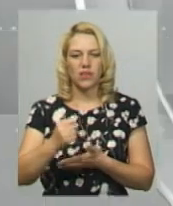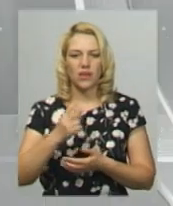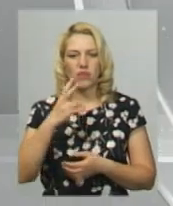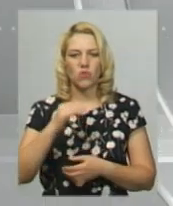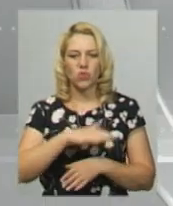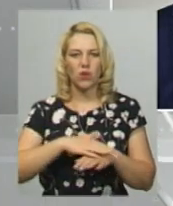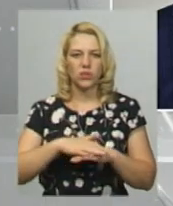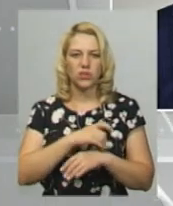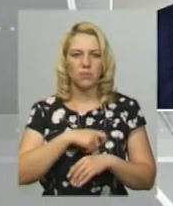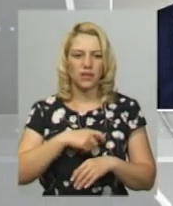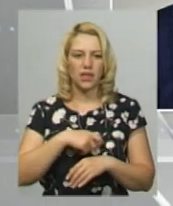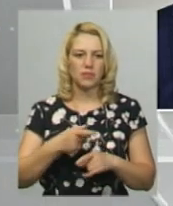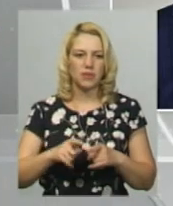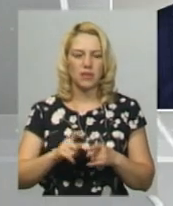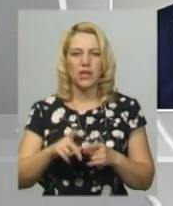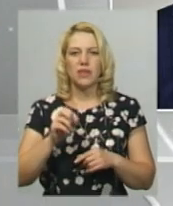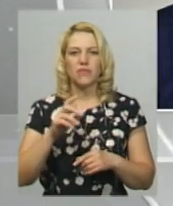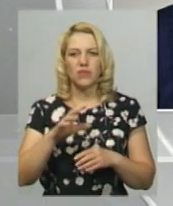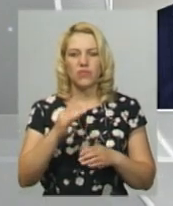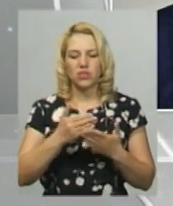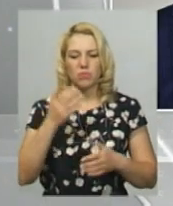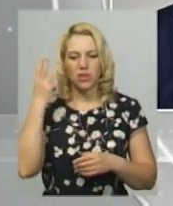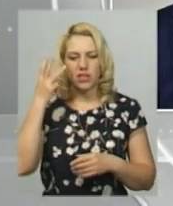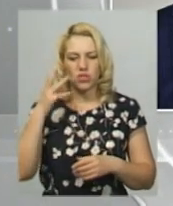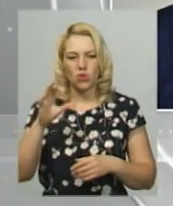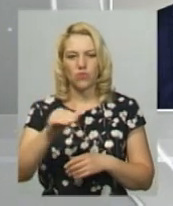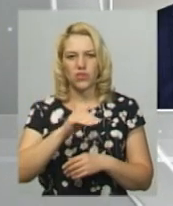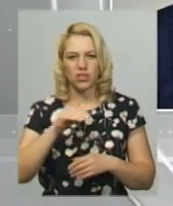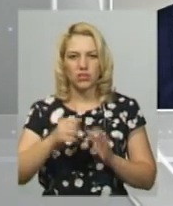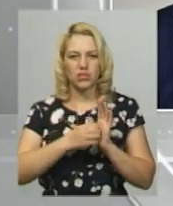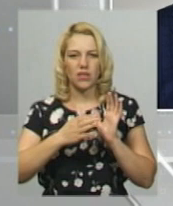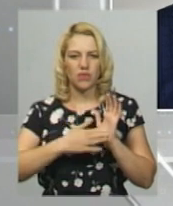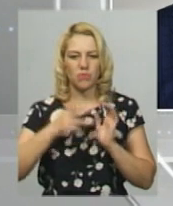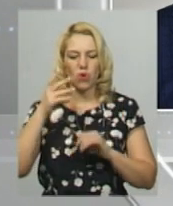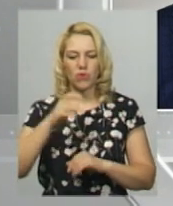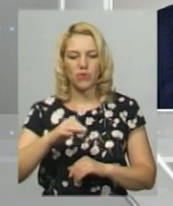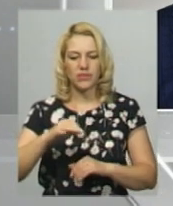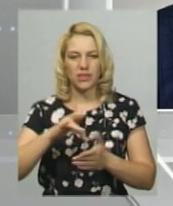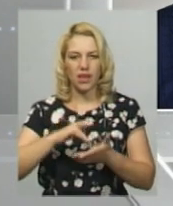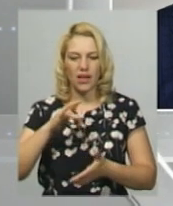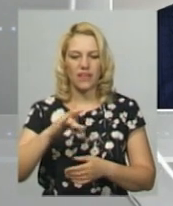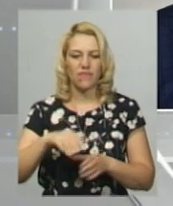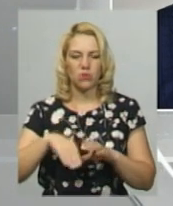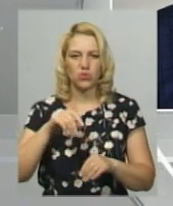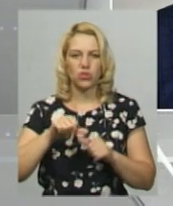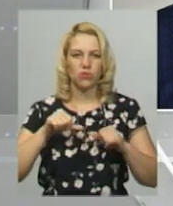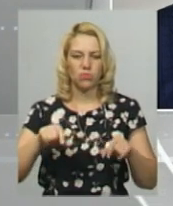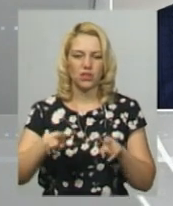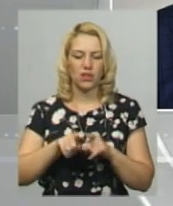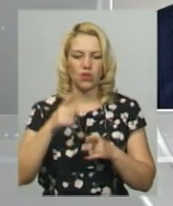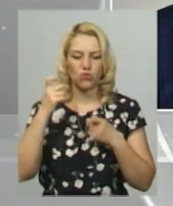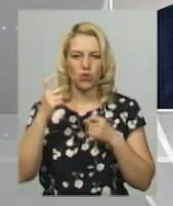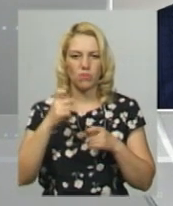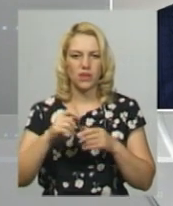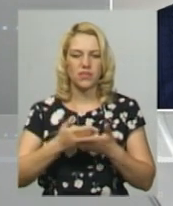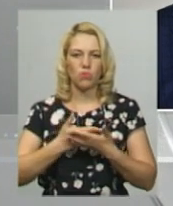депутати за одномандатними виборчими округами від Хмельниччини офіційно зареєстровано у Центральній виборчій комісії. Така інформація оприлюднена